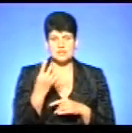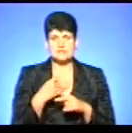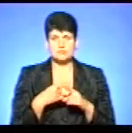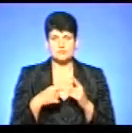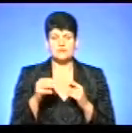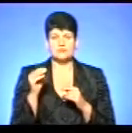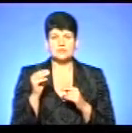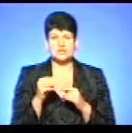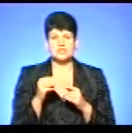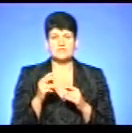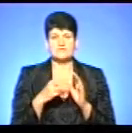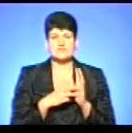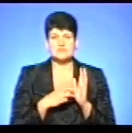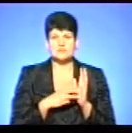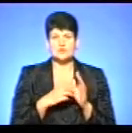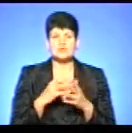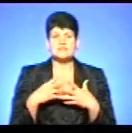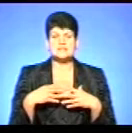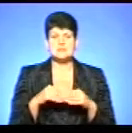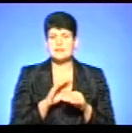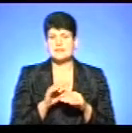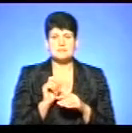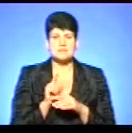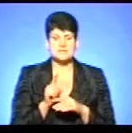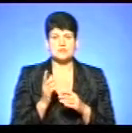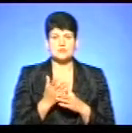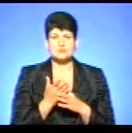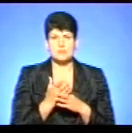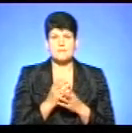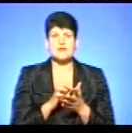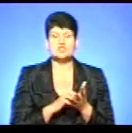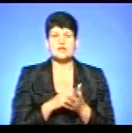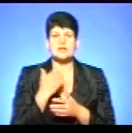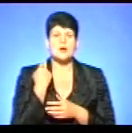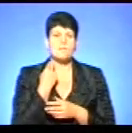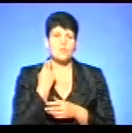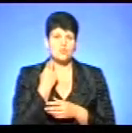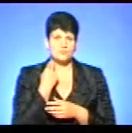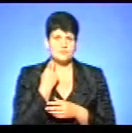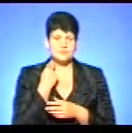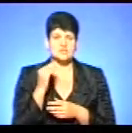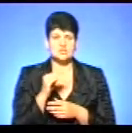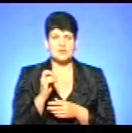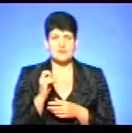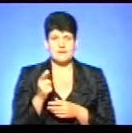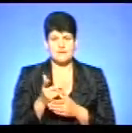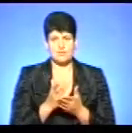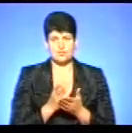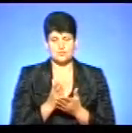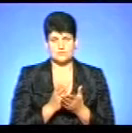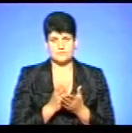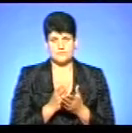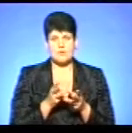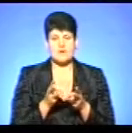вісімсот сімей не в призначення субсидії по причині боргу за житлово-комунальні послуги. В